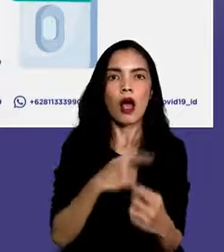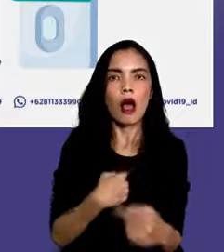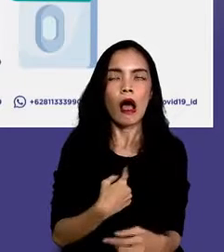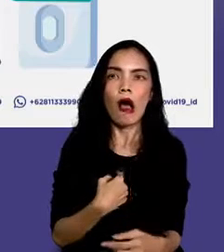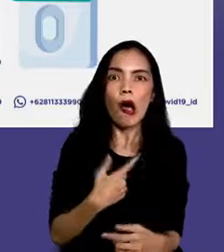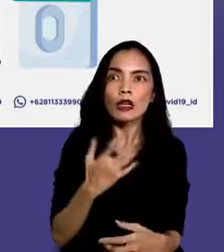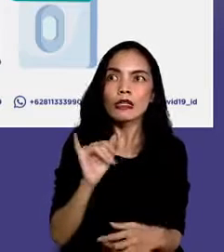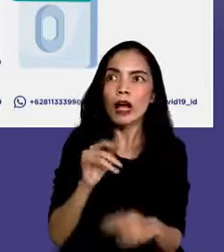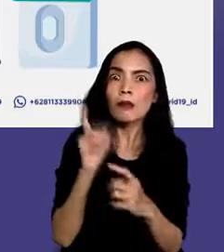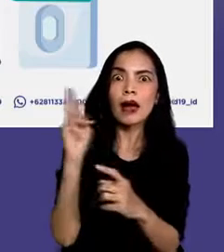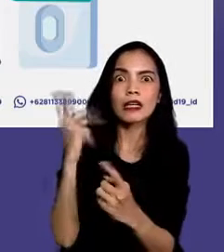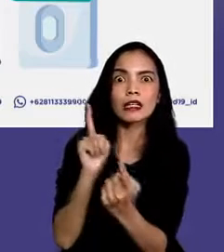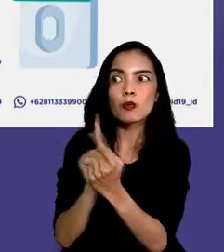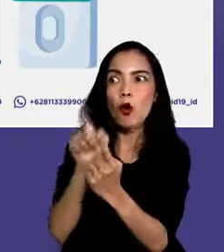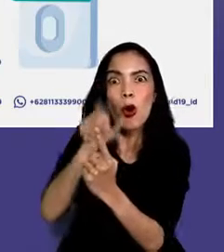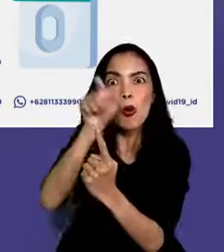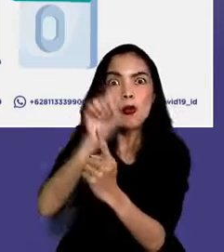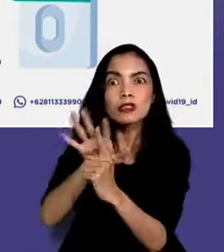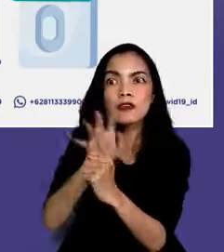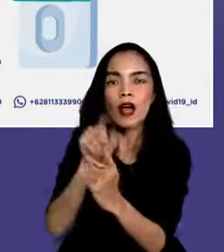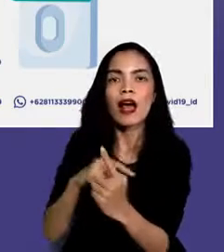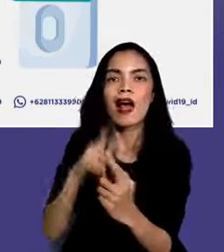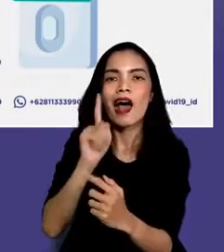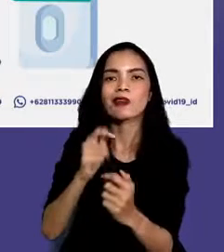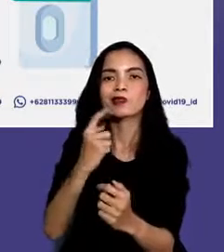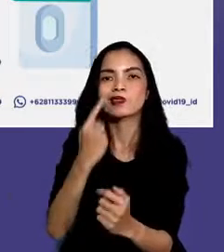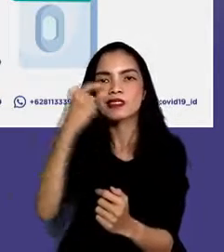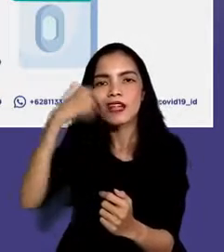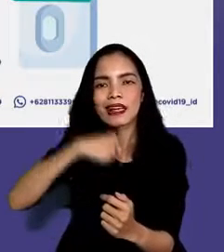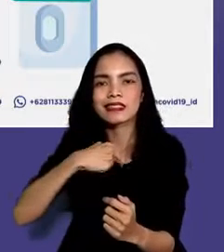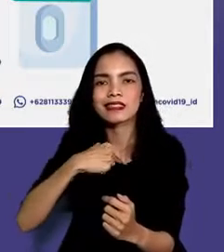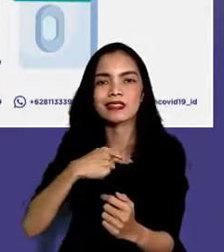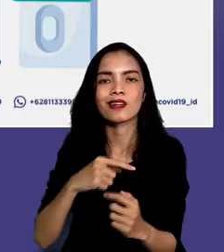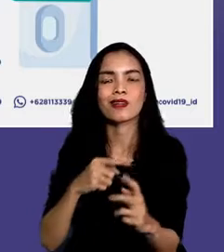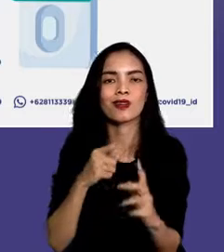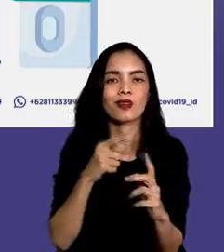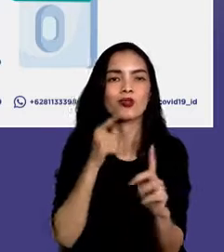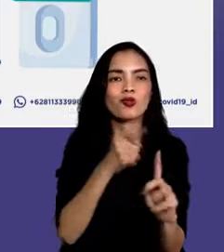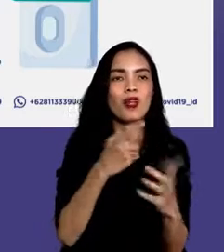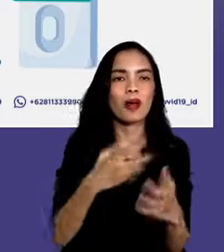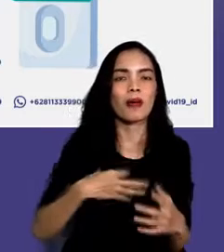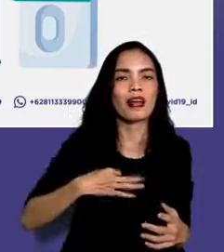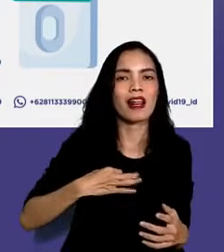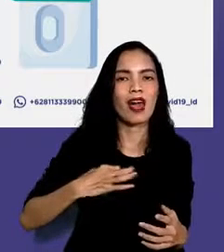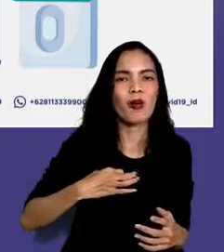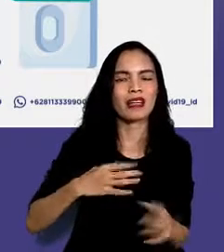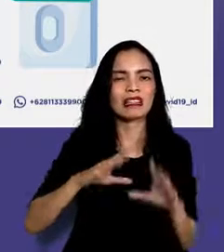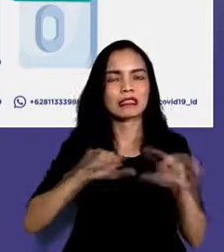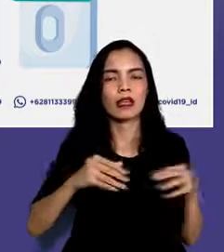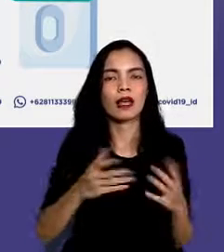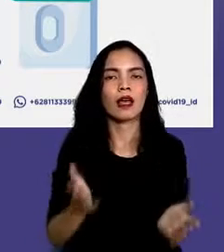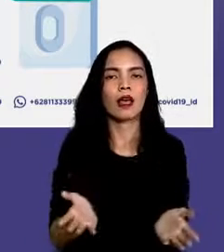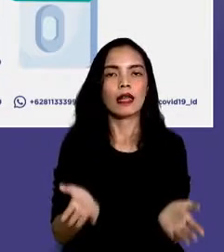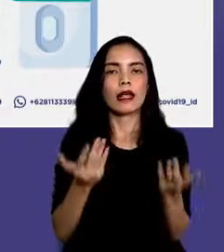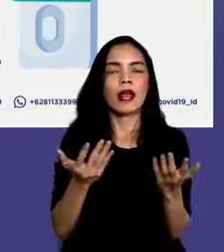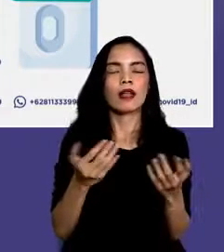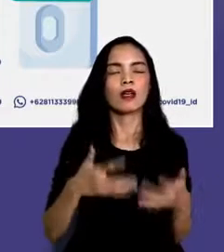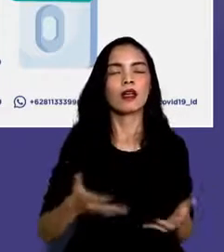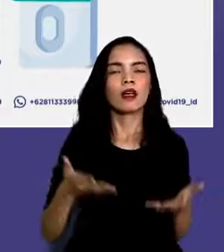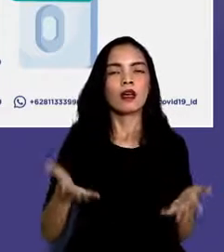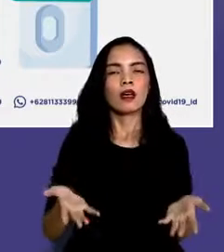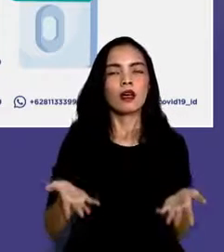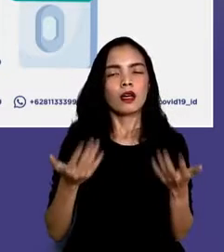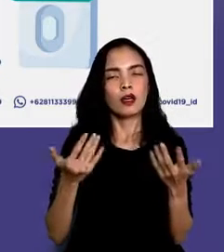testing maupun tracing langkah lebih baik untuk memudahkan pekerjaan relawan di lapangan dan masyarakat secara proaktif